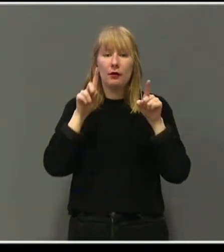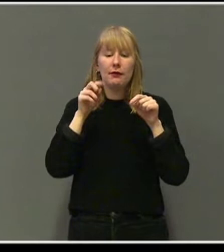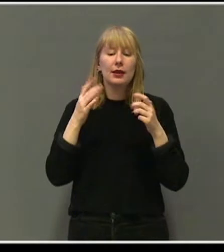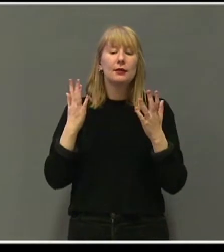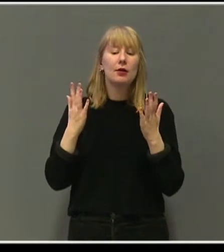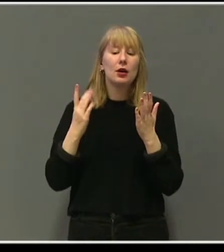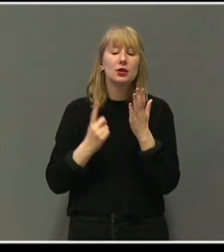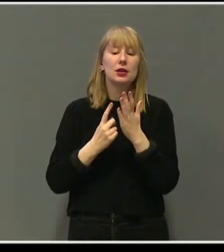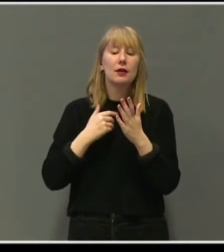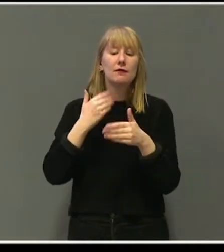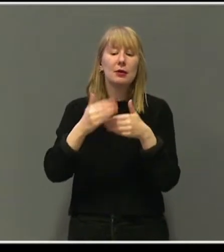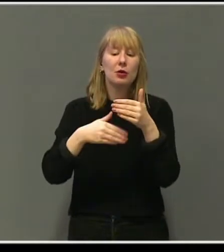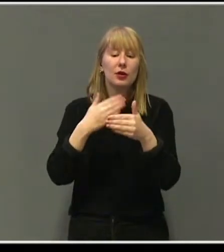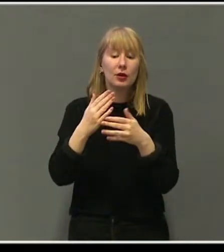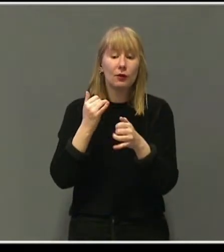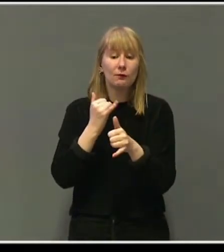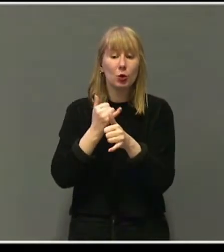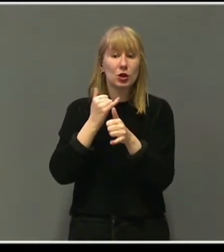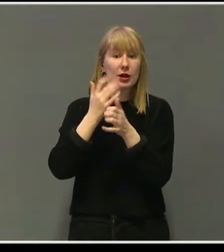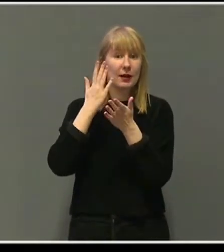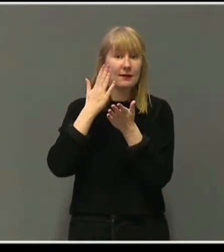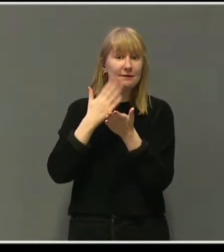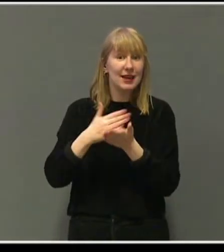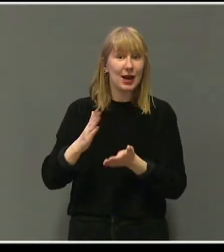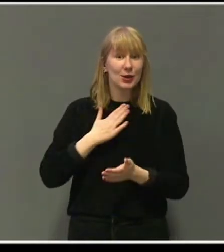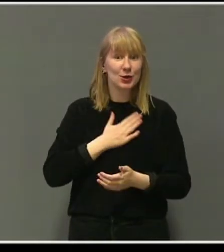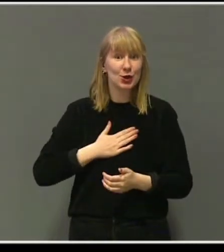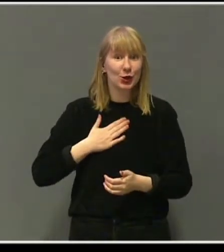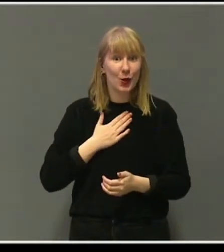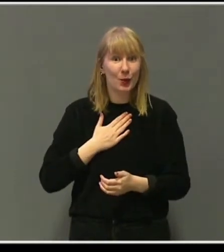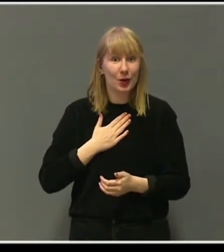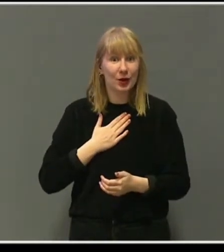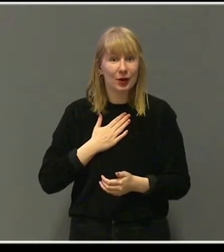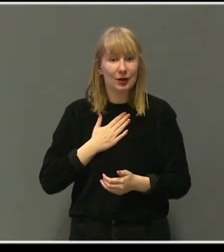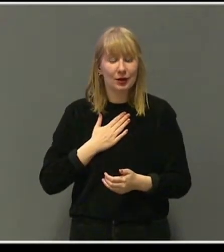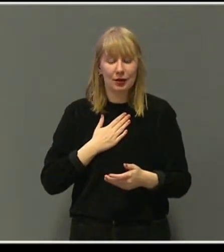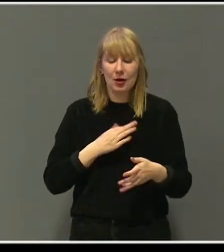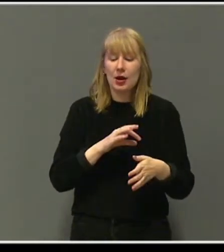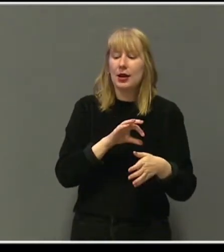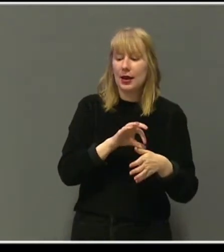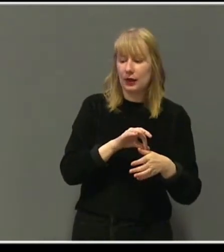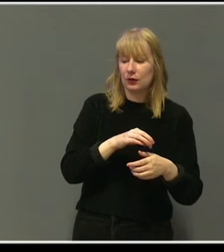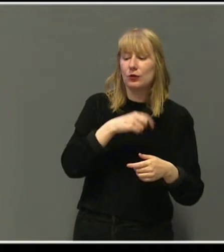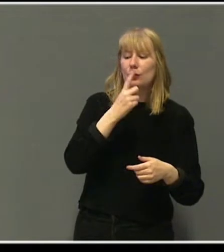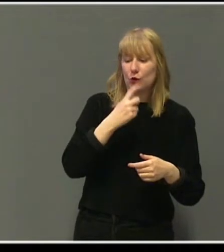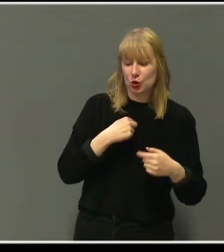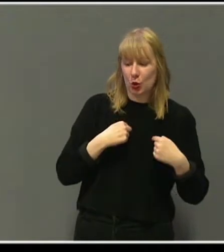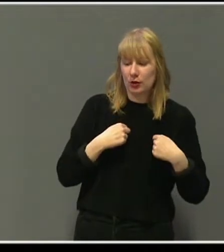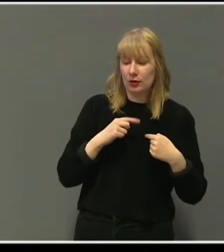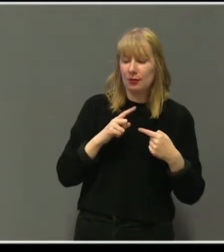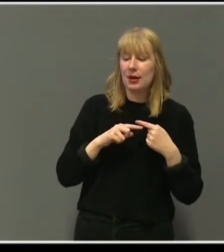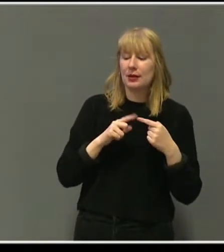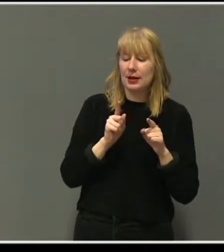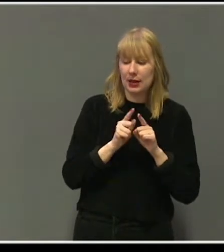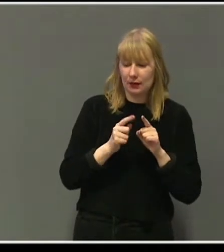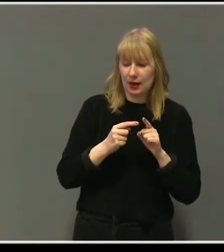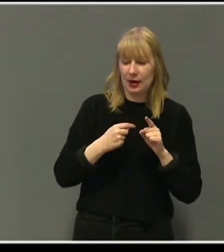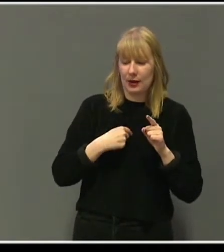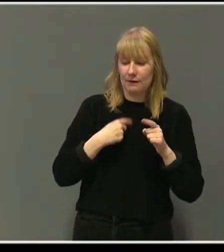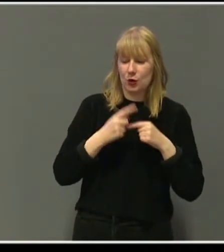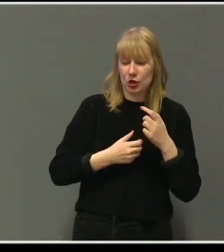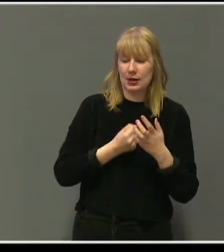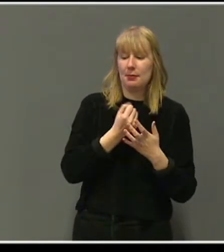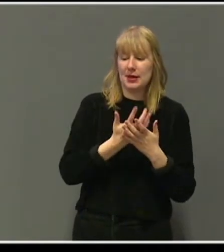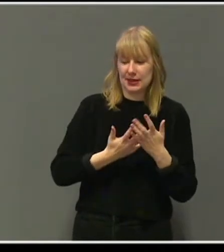vi skulle gjøre for å bli kvitten. Det forstod selvfølgelig legen, men han fortsatte med å beskrive sykdommen.